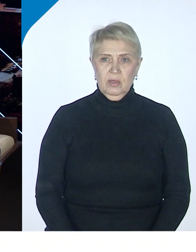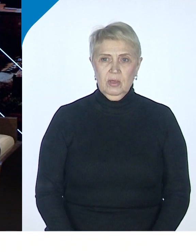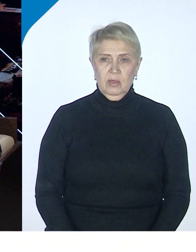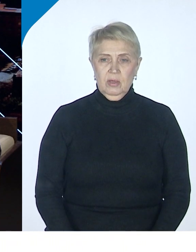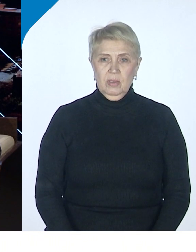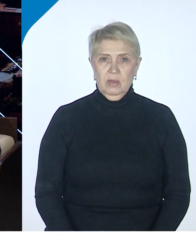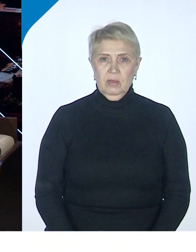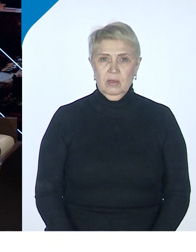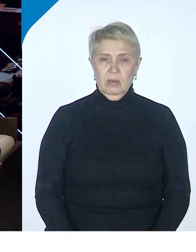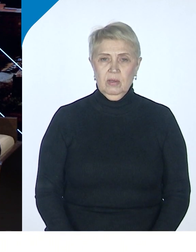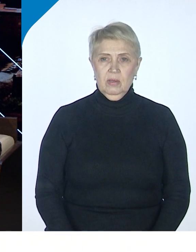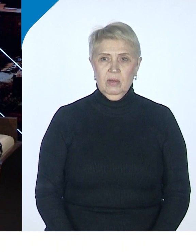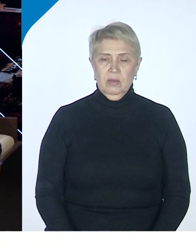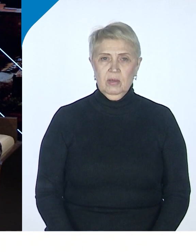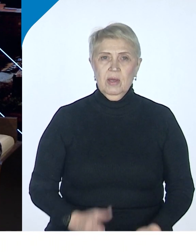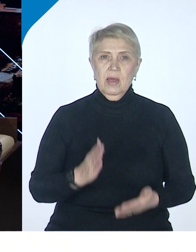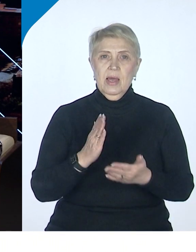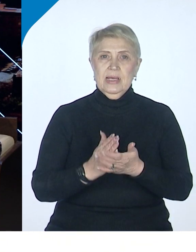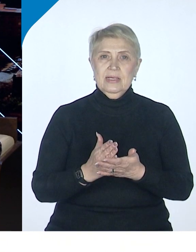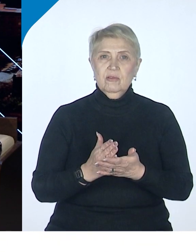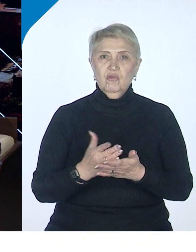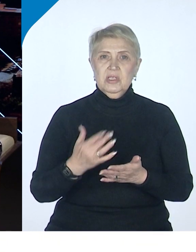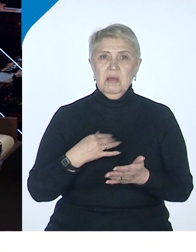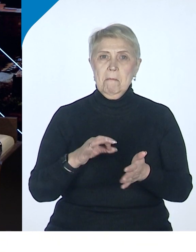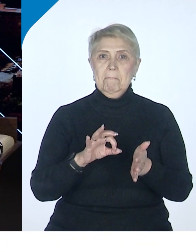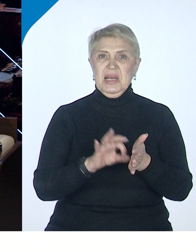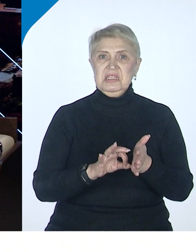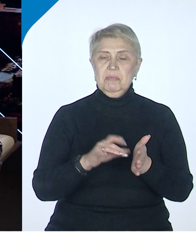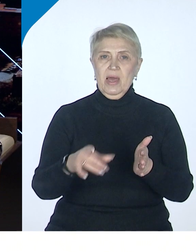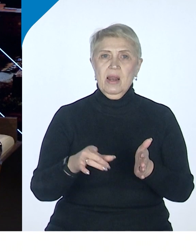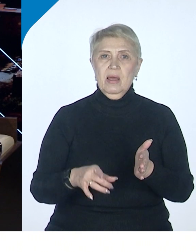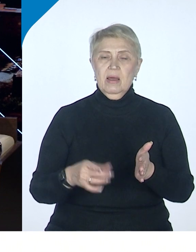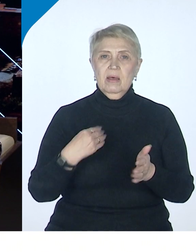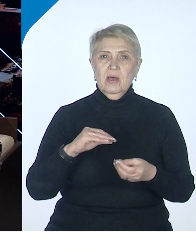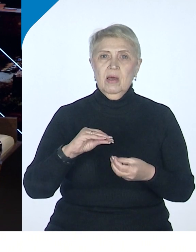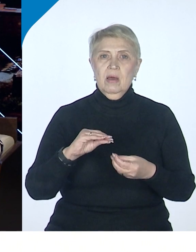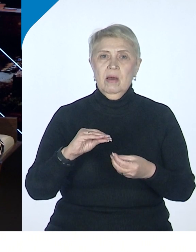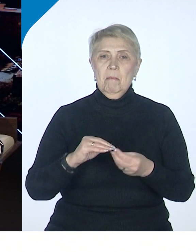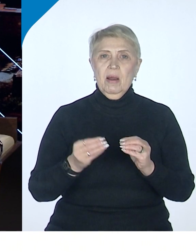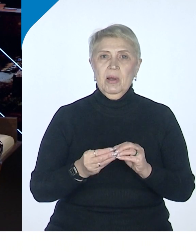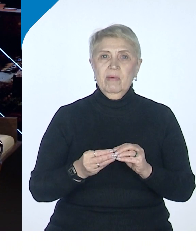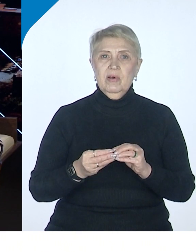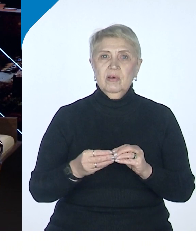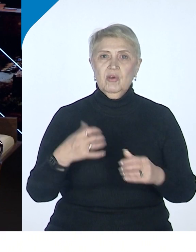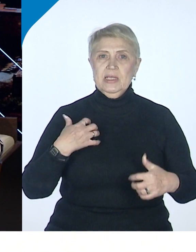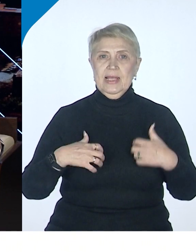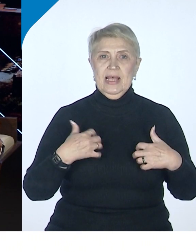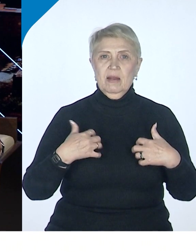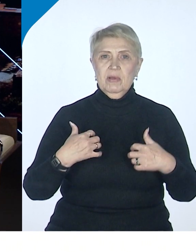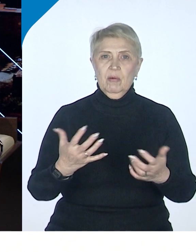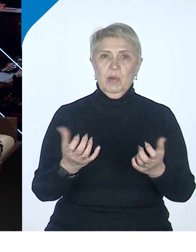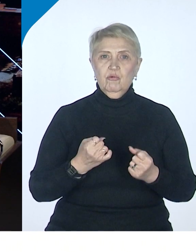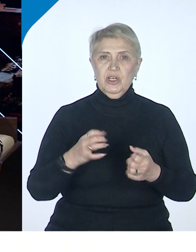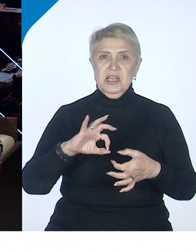что существует принципиальная проблема торопливости получения